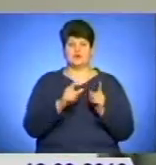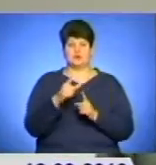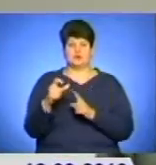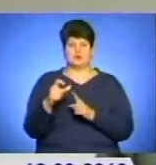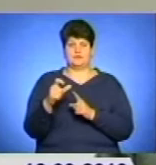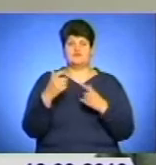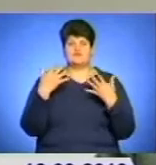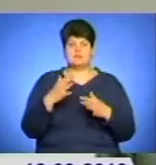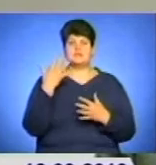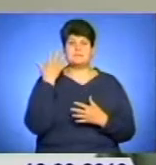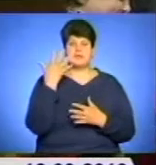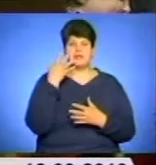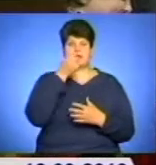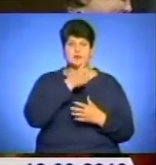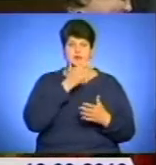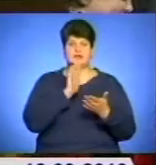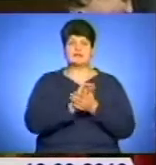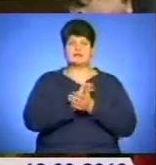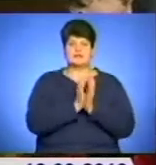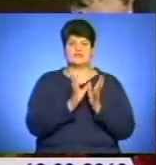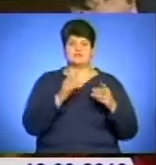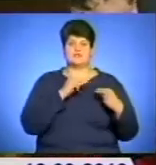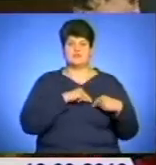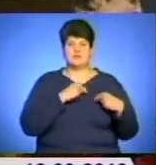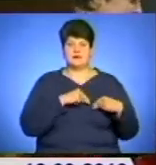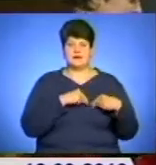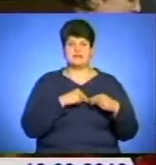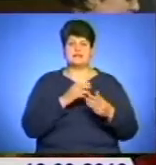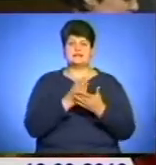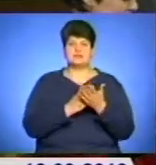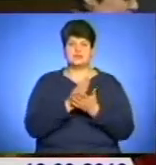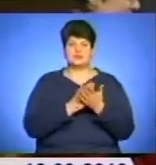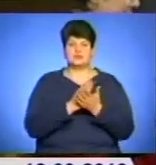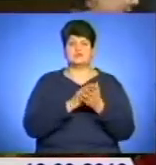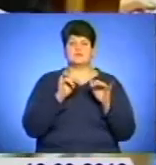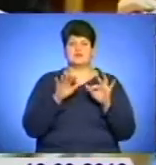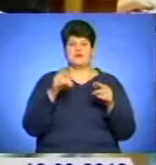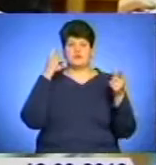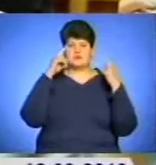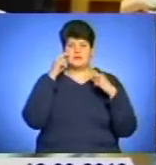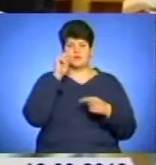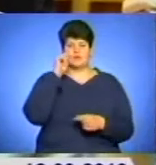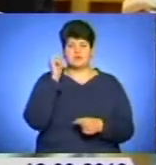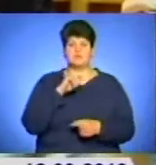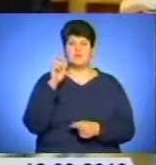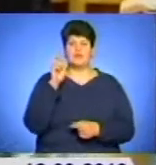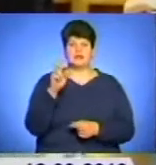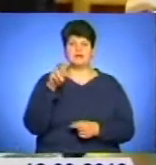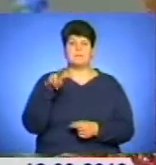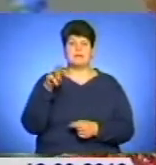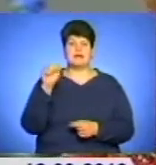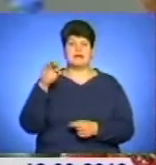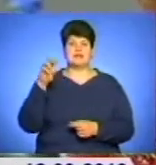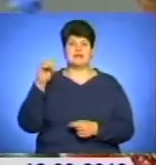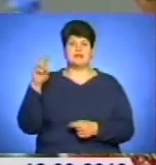Уже більше п'яти років триває тісна співпраця Лесі Горницької із заслуженим діячем мистецтв України Богданом Мельничуком.